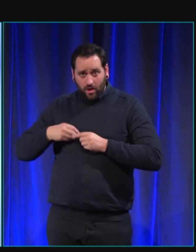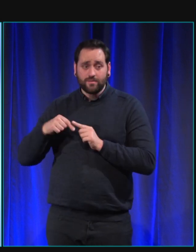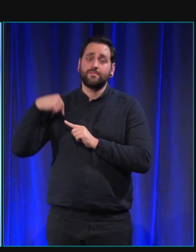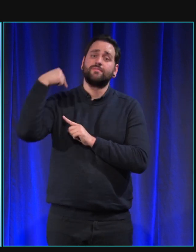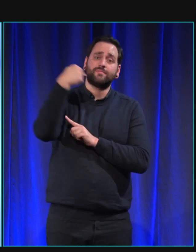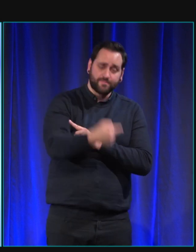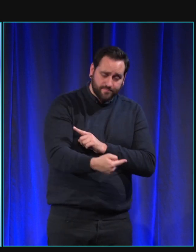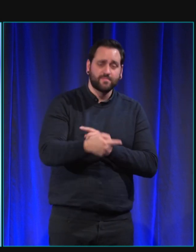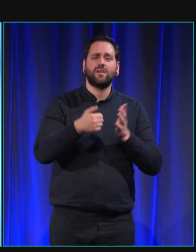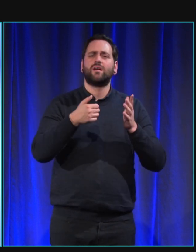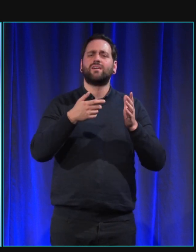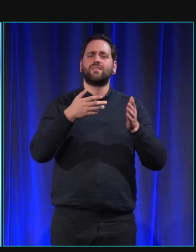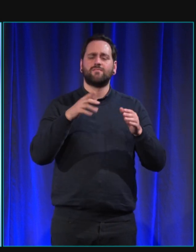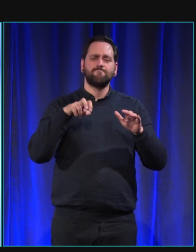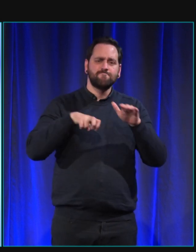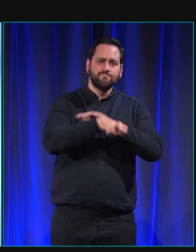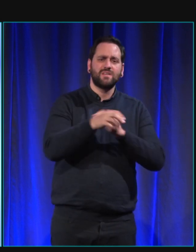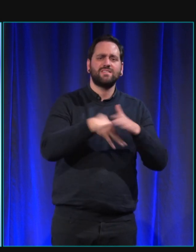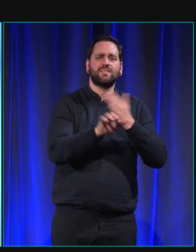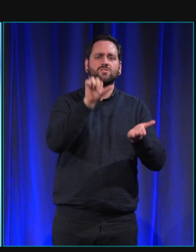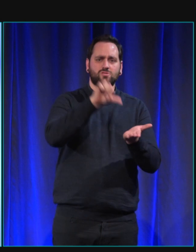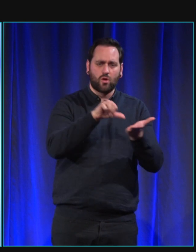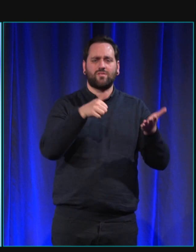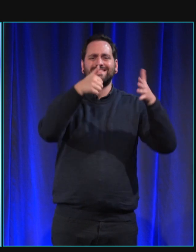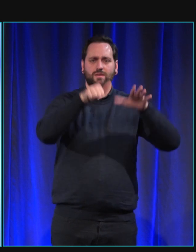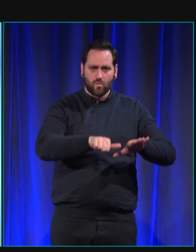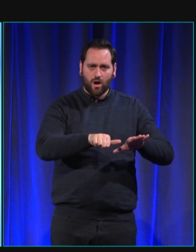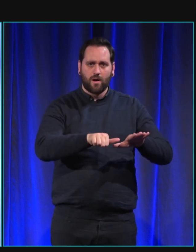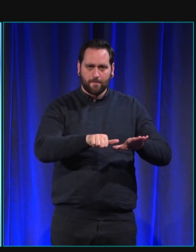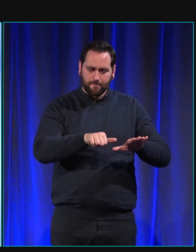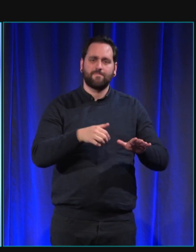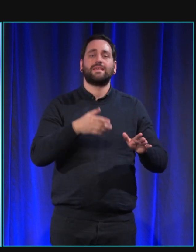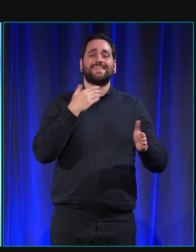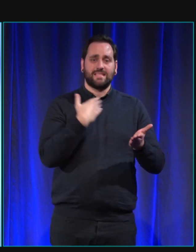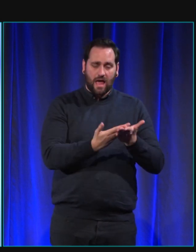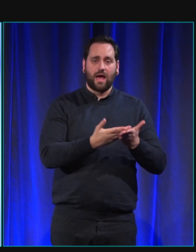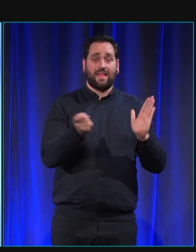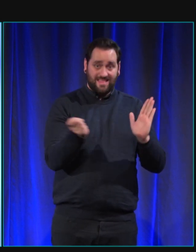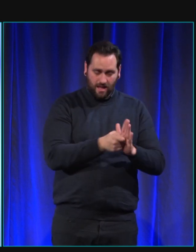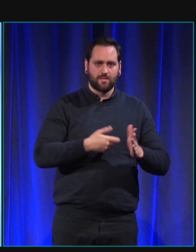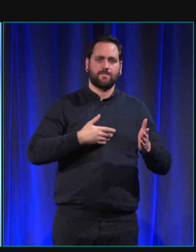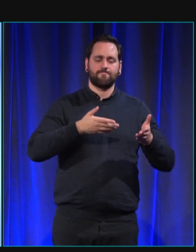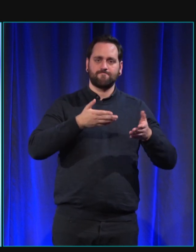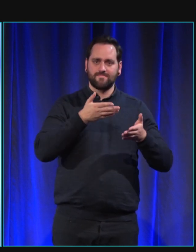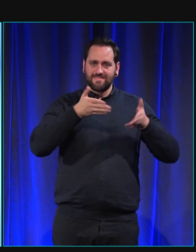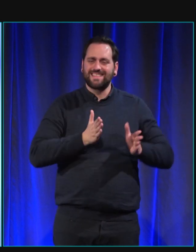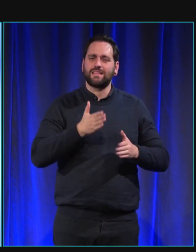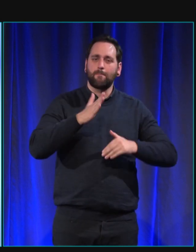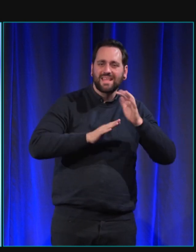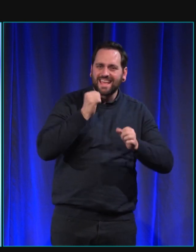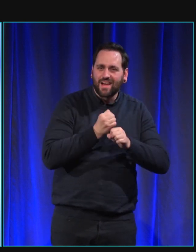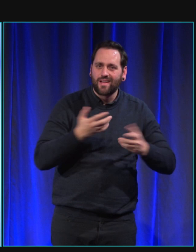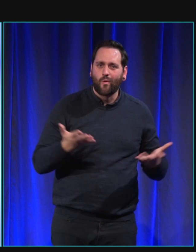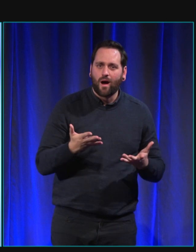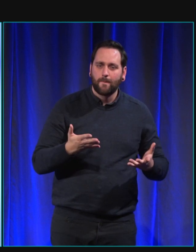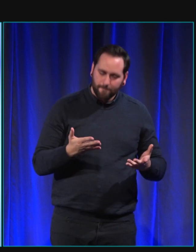une personne où on a décidé quel métier elle allait faire et où on lui a pris tous les ordres spécifiques au fauteuil roulant parce que